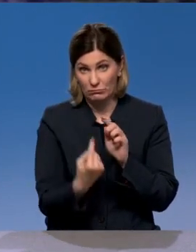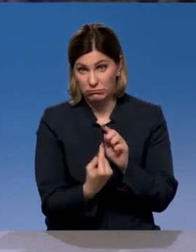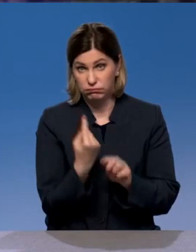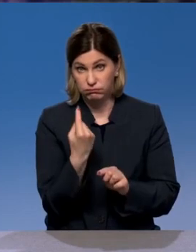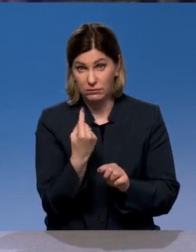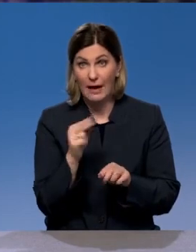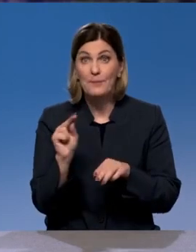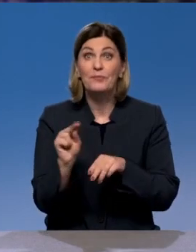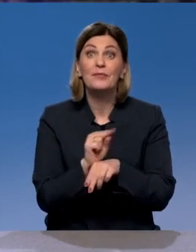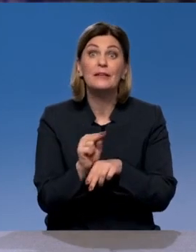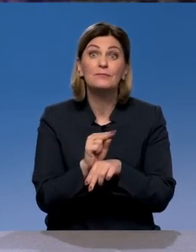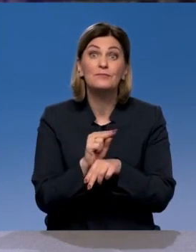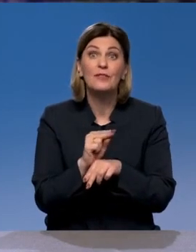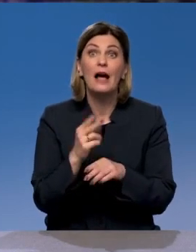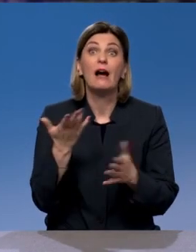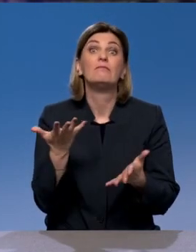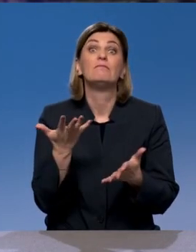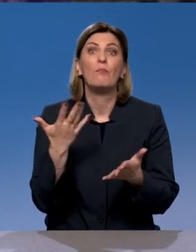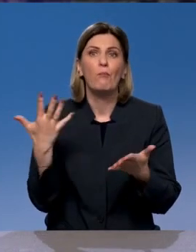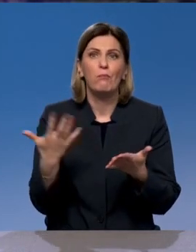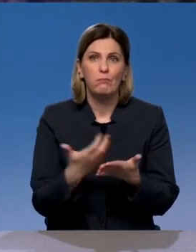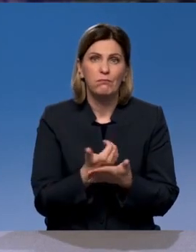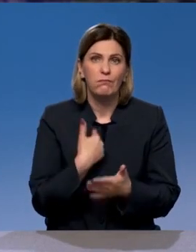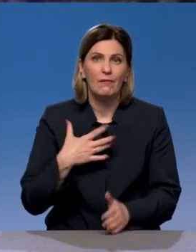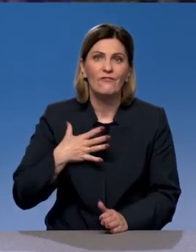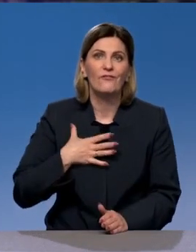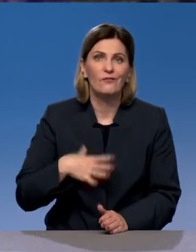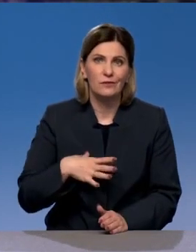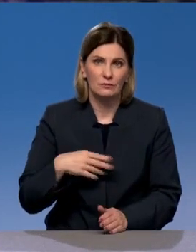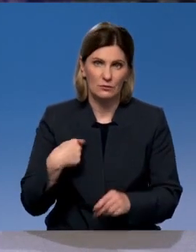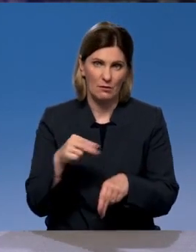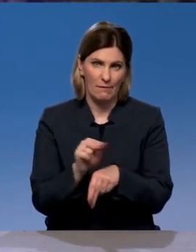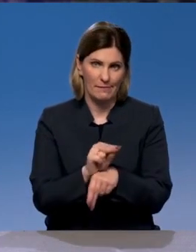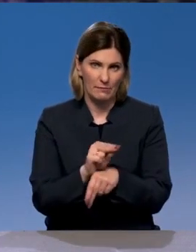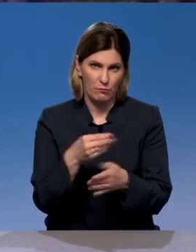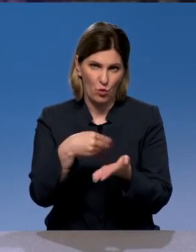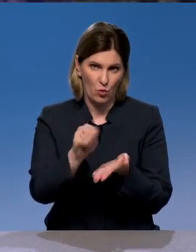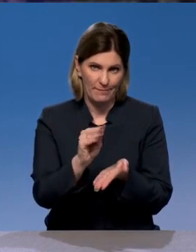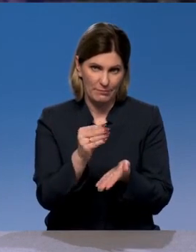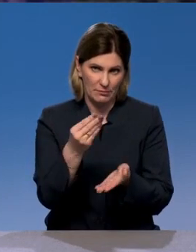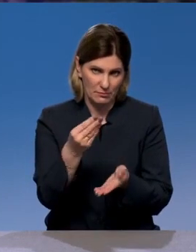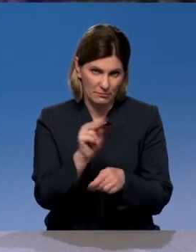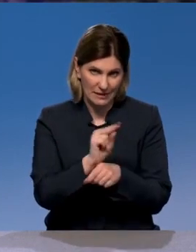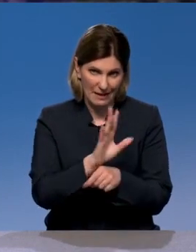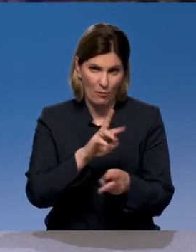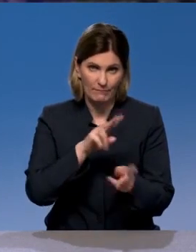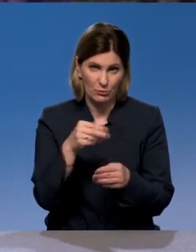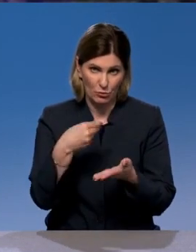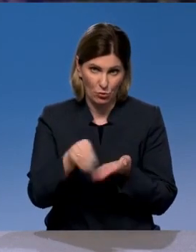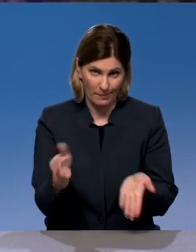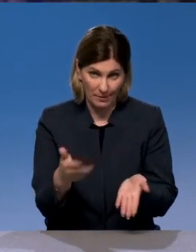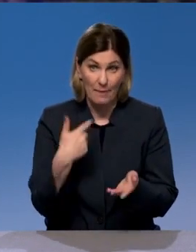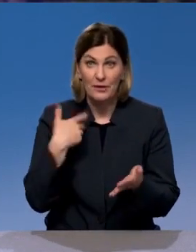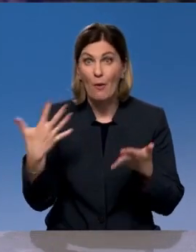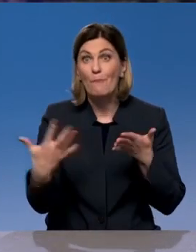починка, в в результате пришлось покупать, доехав в Питер. Понятно, да. Мне эта дорога обошлась в тот момент порядка 60 тысяч рублей,